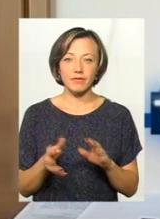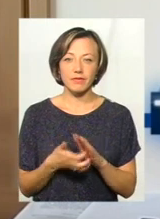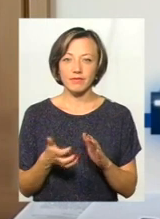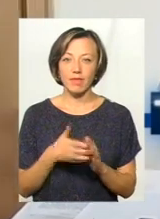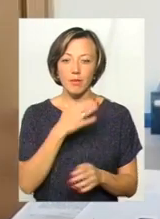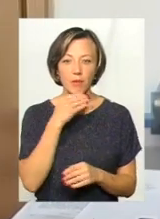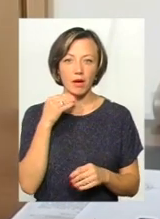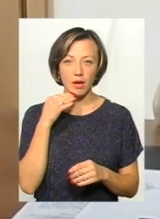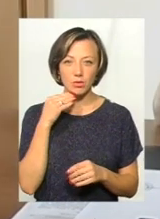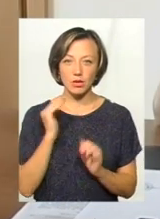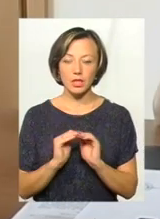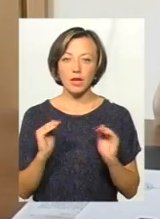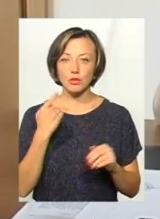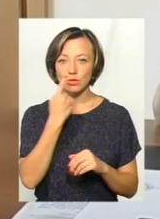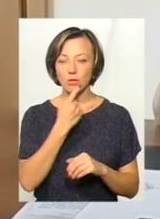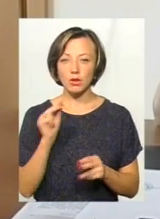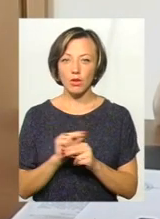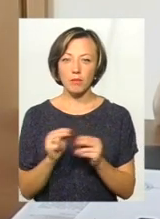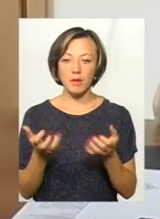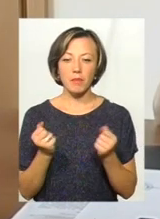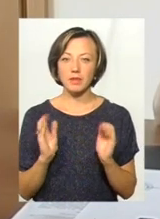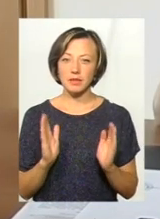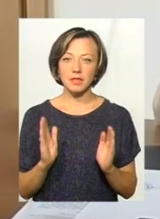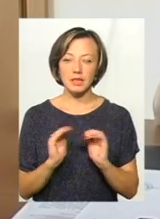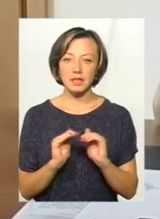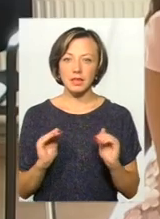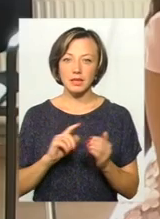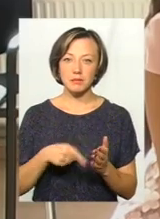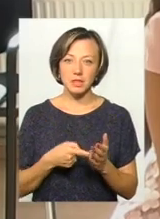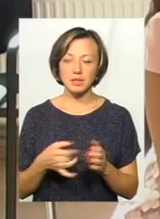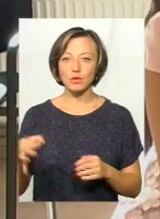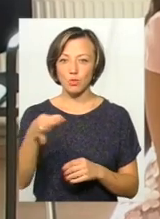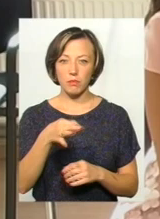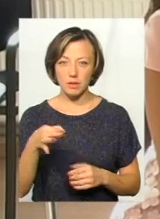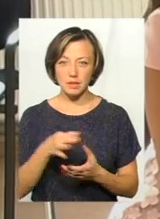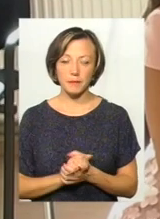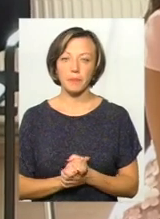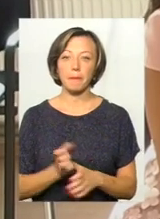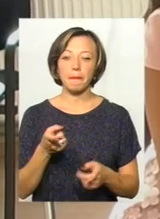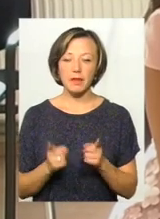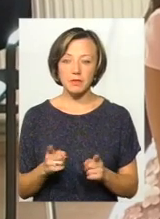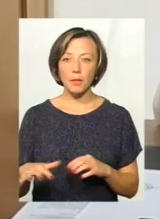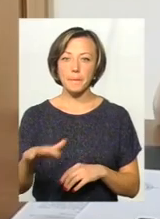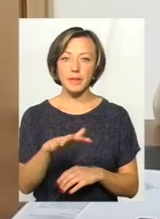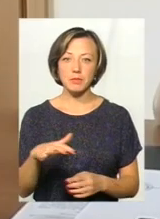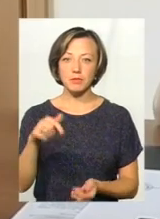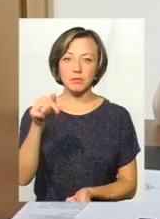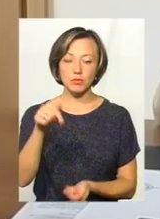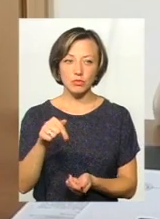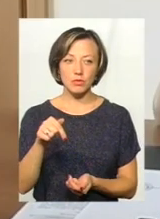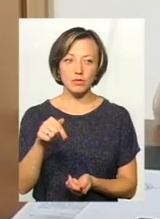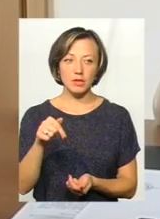небагато. Дитяча стоматологія приймає не тільки дітей з міста, але й з області. Звісно, приміщення пристосоване.